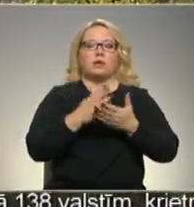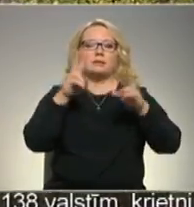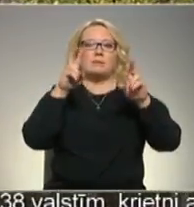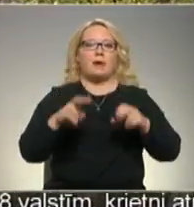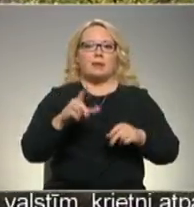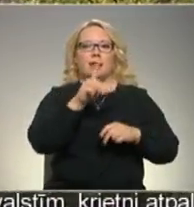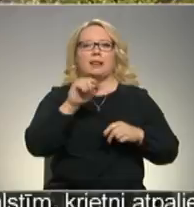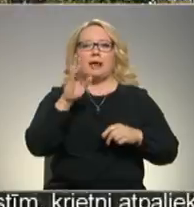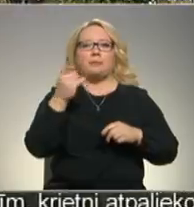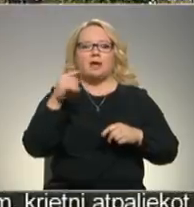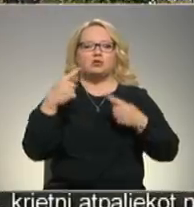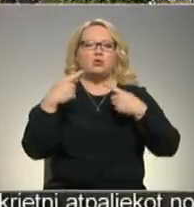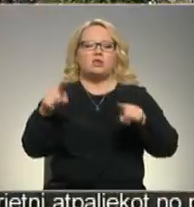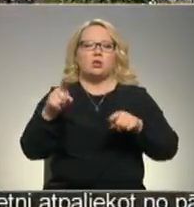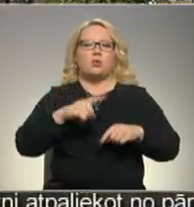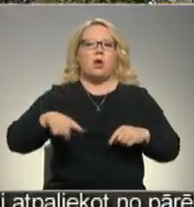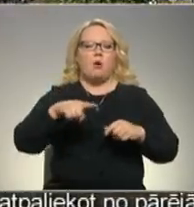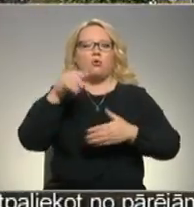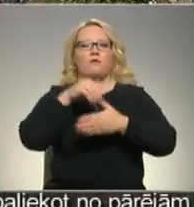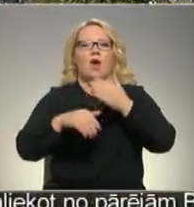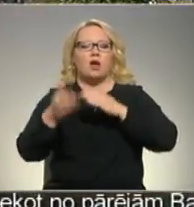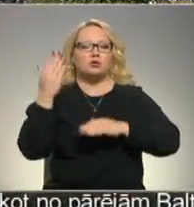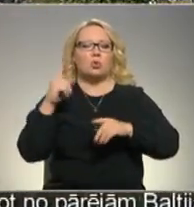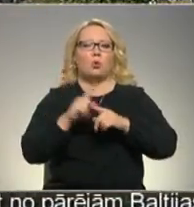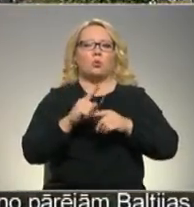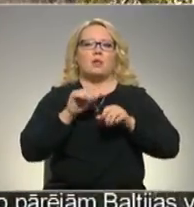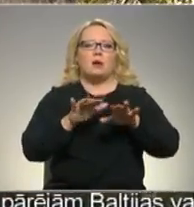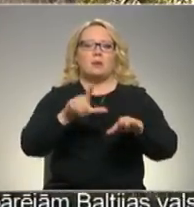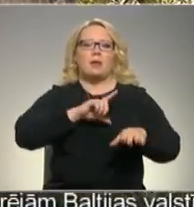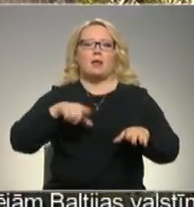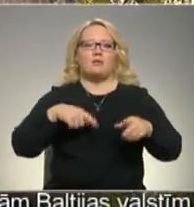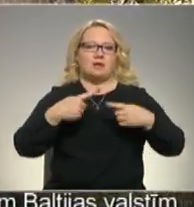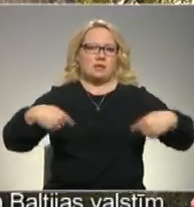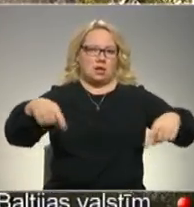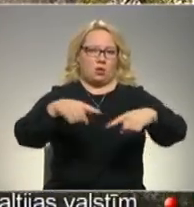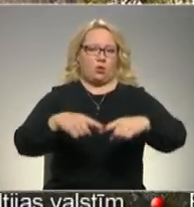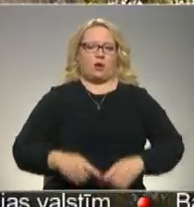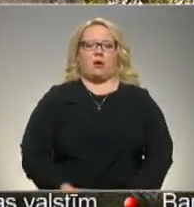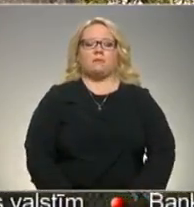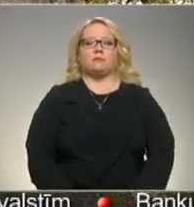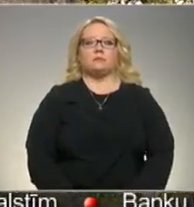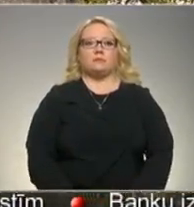Lībiešu, Umurdiešu un citu somaguru tautu vēsturu un darbību Latvijas teritorijā. Kristēs Blums, Rēņš, Žagariņš, Vidzemes televīzija.